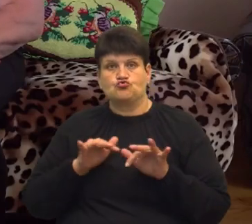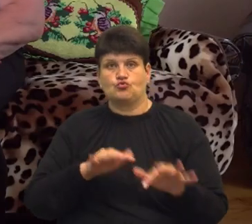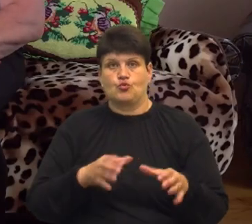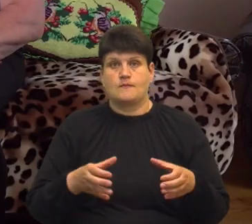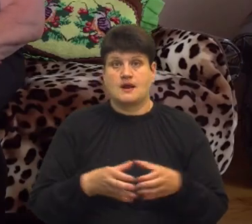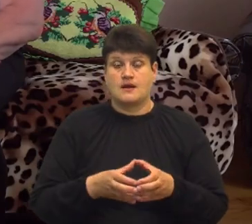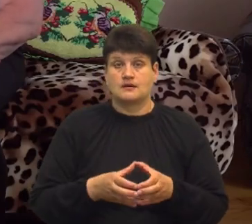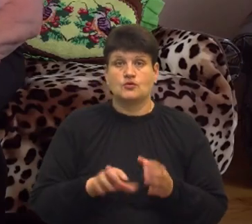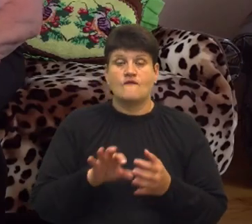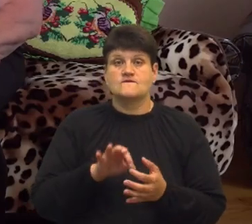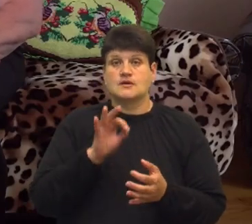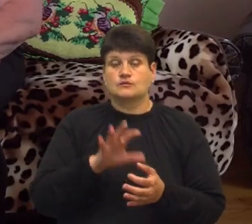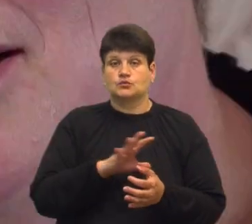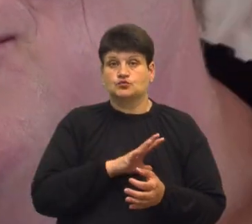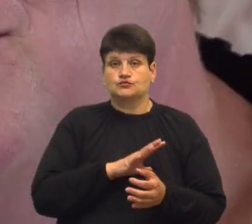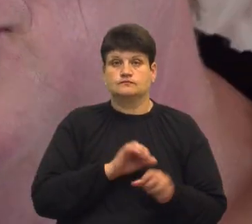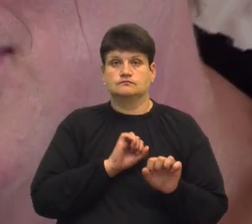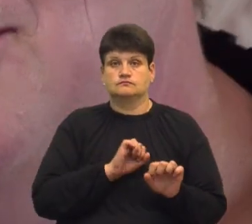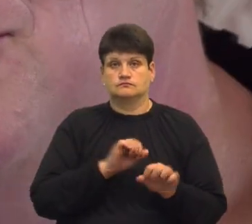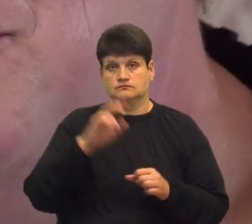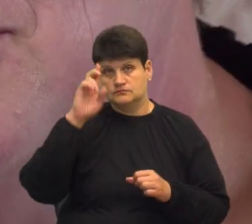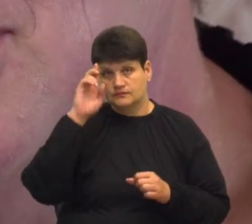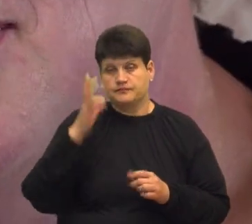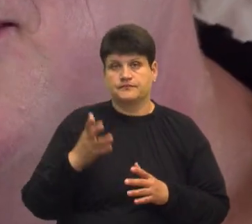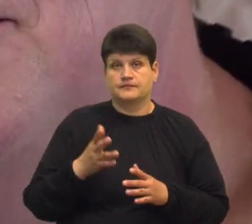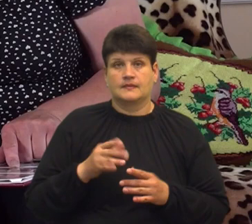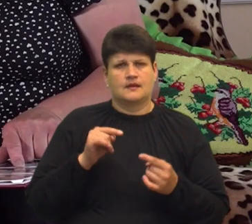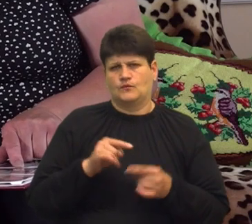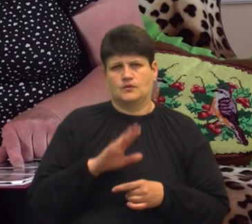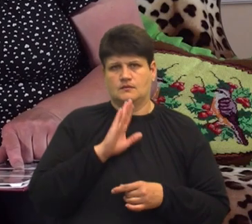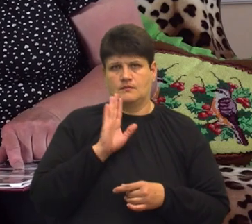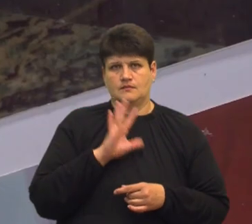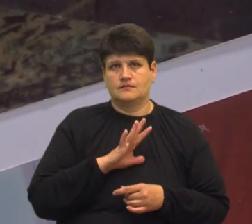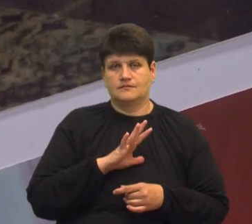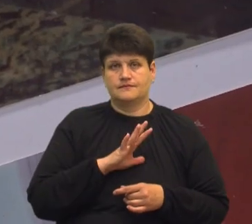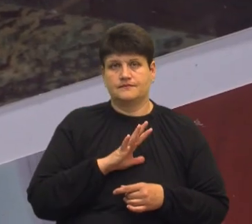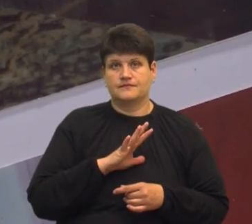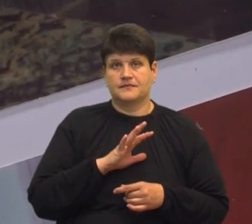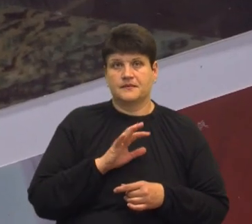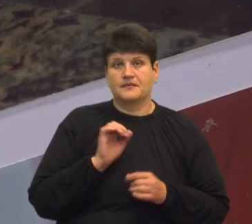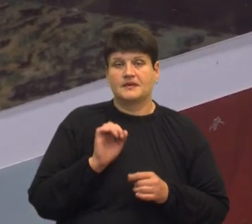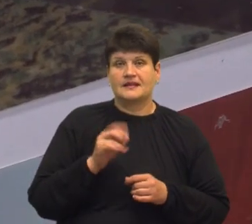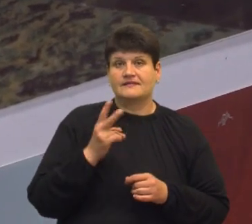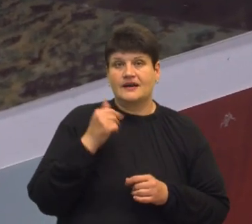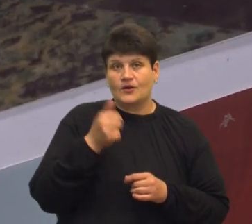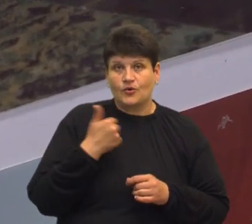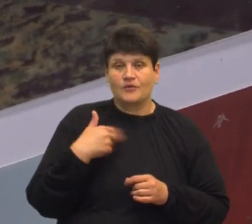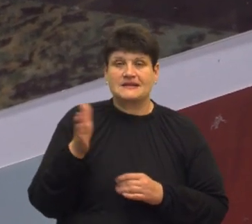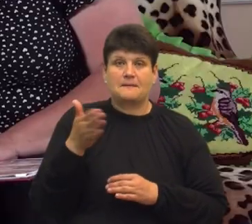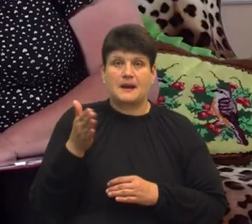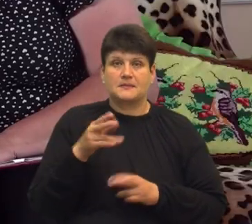Вибору сина стати на захист держави не перечила й мати. Це йому, може, два роки, але він же сидить з пропорцем.